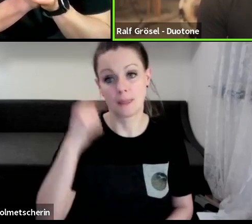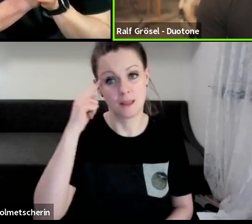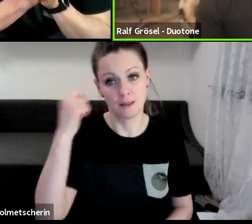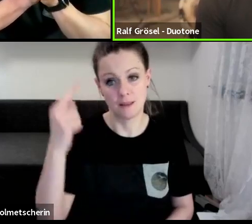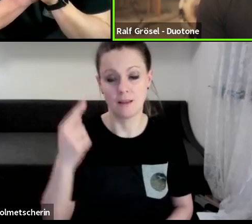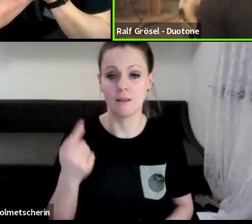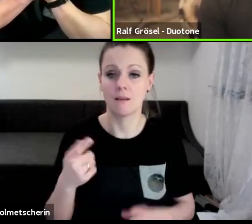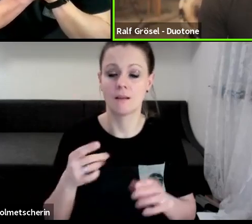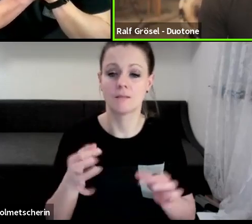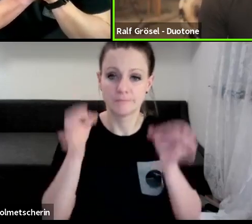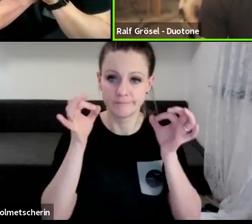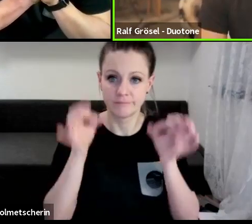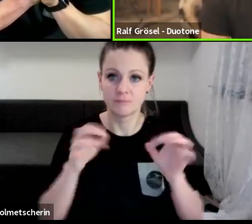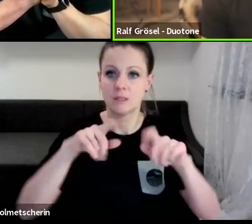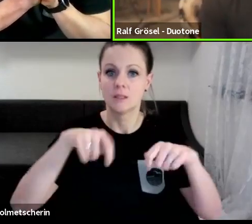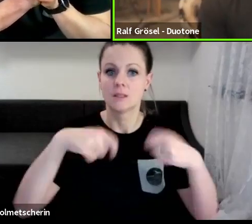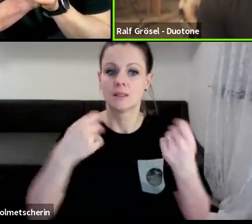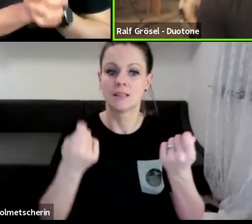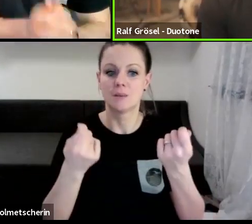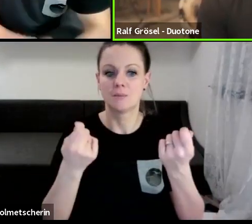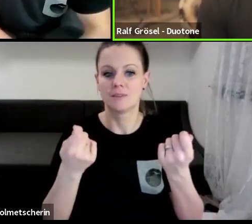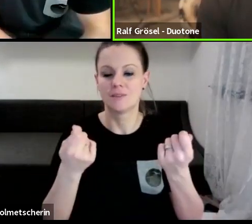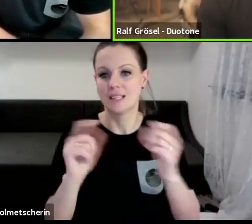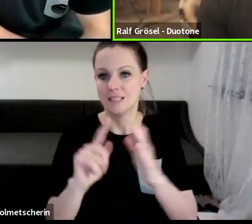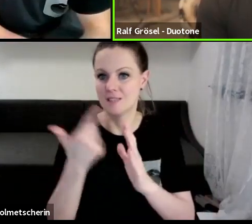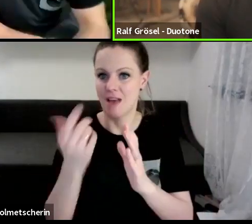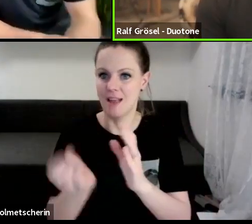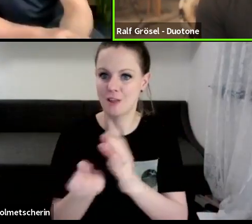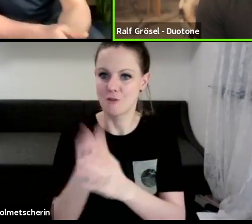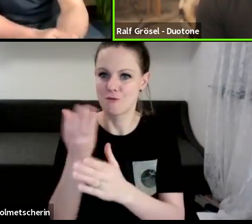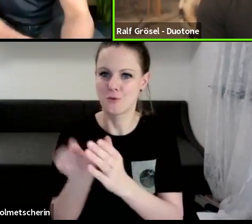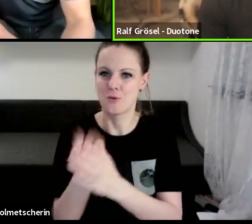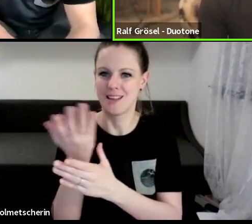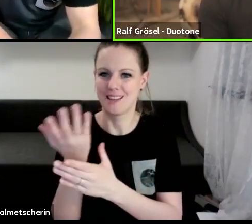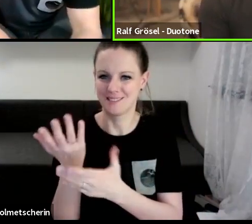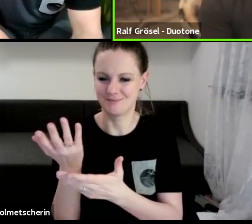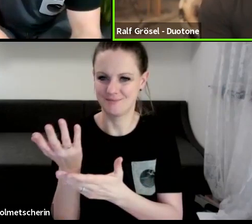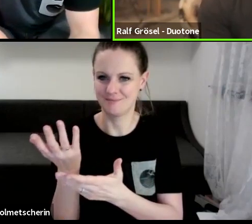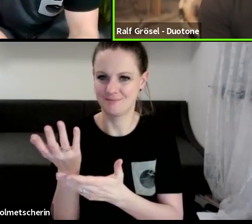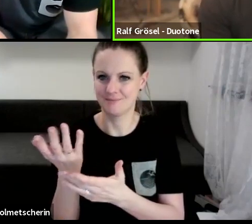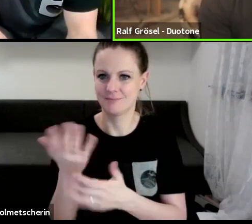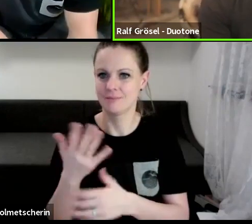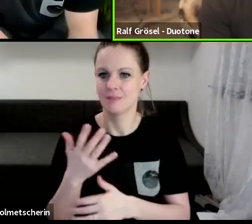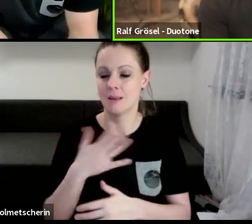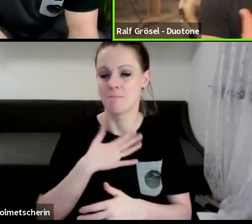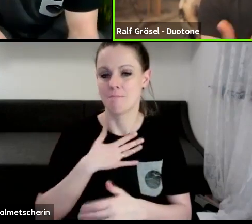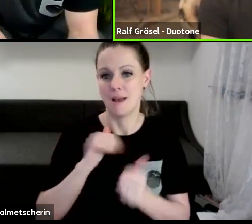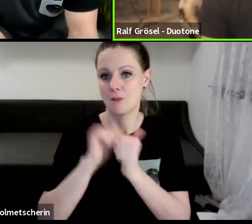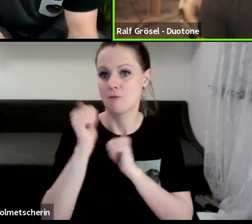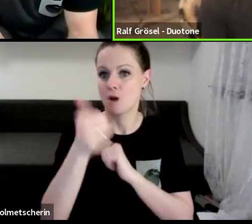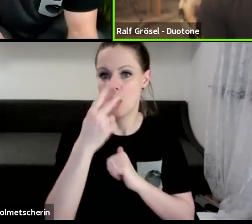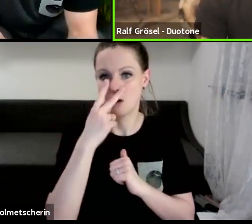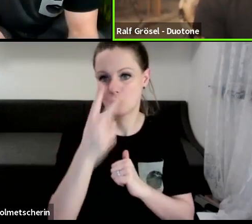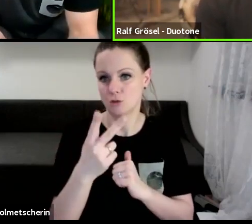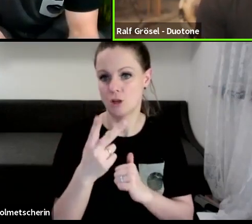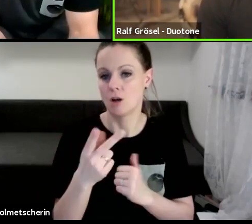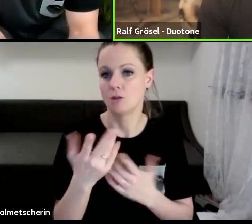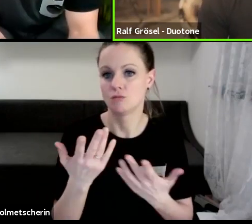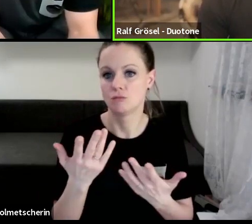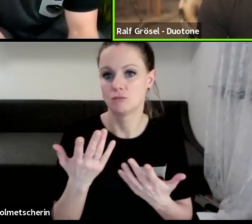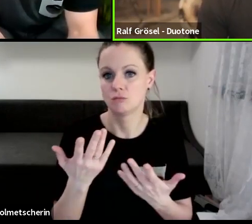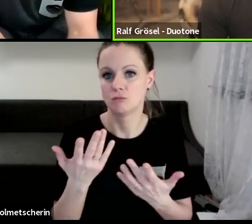dass wir tatsächlich in einem zweiten Frühling sind aktuell. Also meine Prognosen, wissend eben mit den